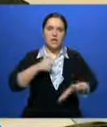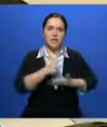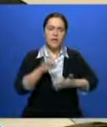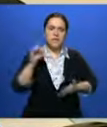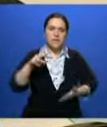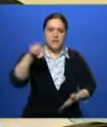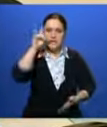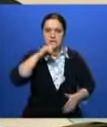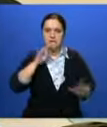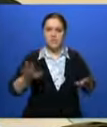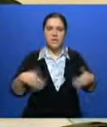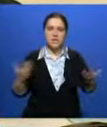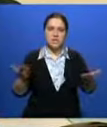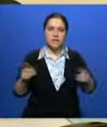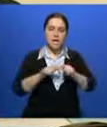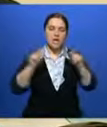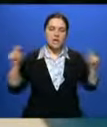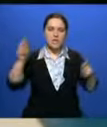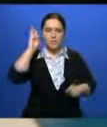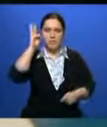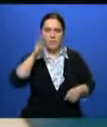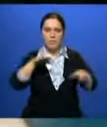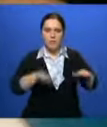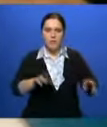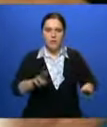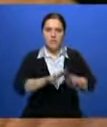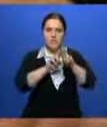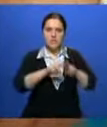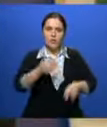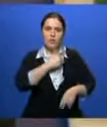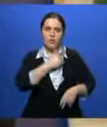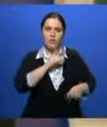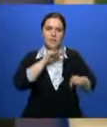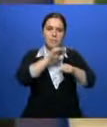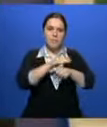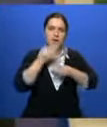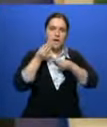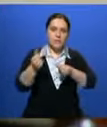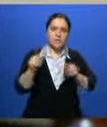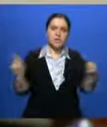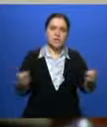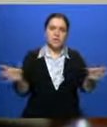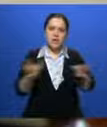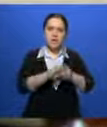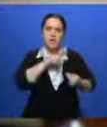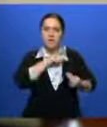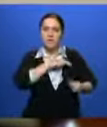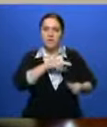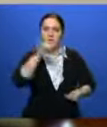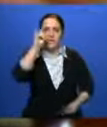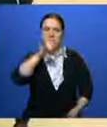Глава МИД Казахстана предложил коллеге открыть посольство Венесуэлы в Астане в целях придания дополнительного импульса развитию сотрудничества.